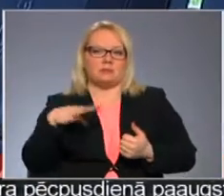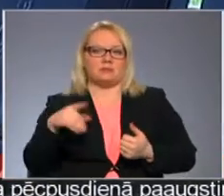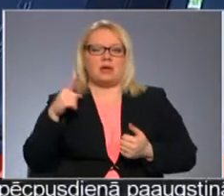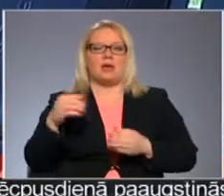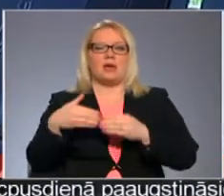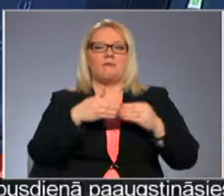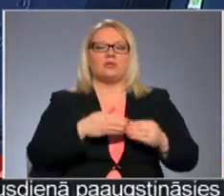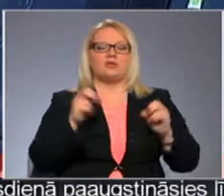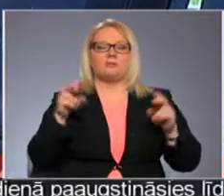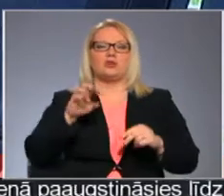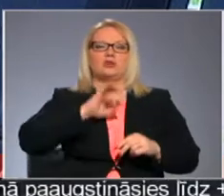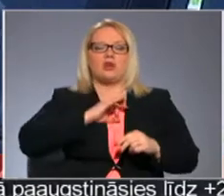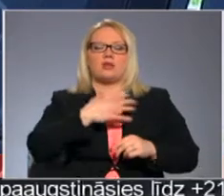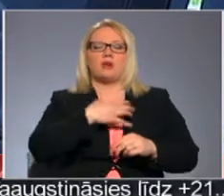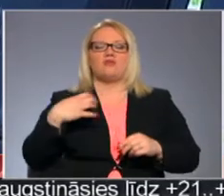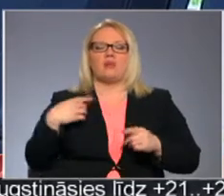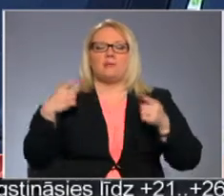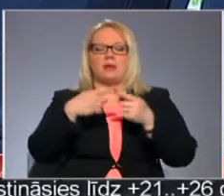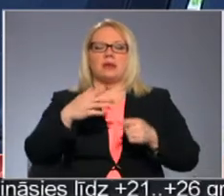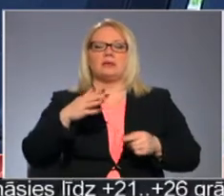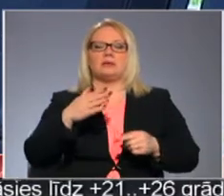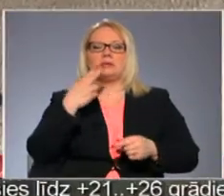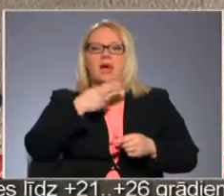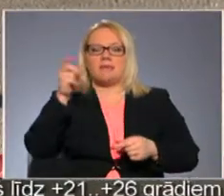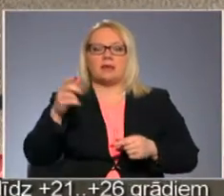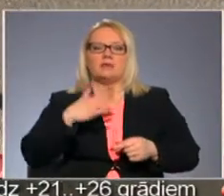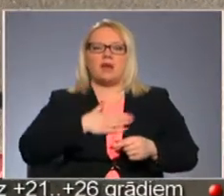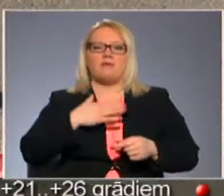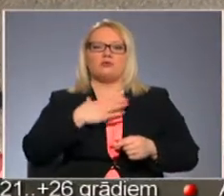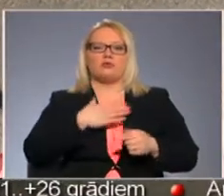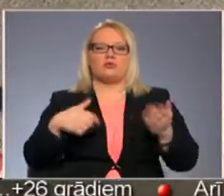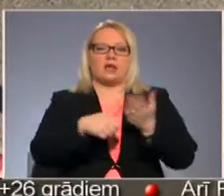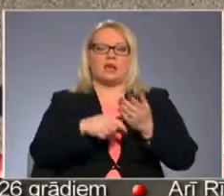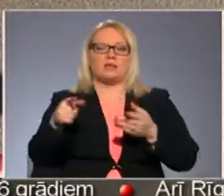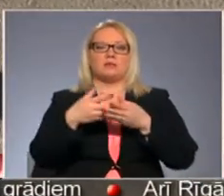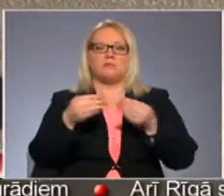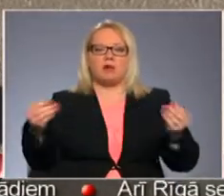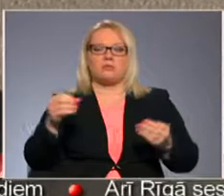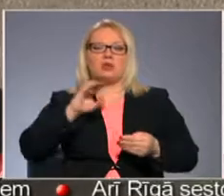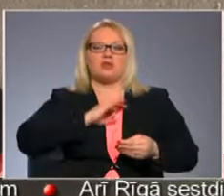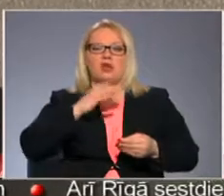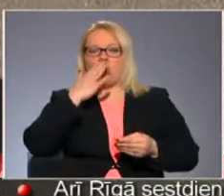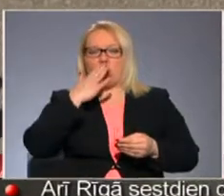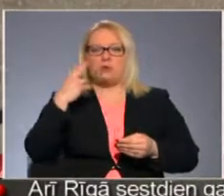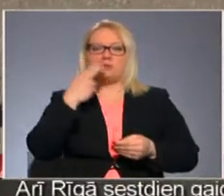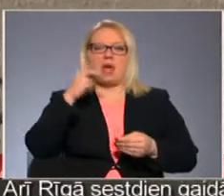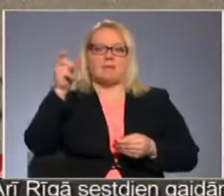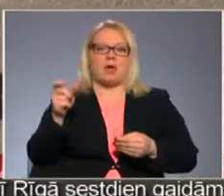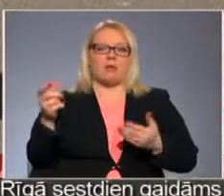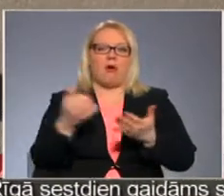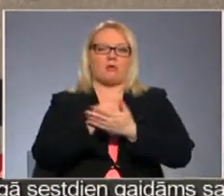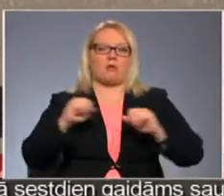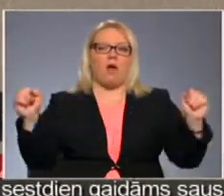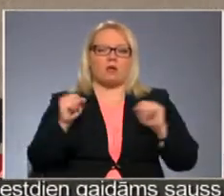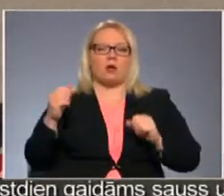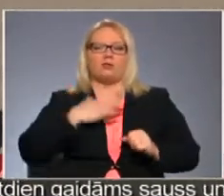žetons pašvaldības mērķis arī, lai saimnieki savu suņus reģistrātu. Ja tas noklīdis, tad pēc žetona numura saimnieku var sameklēt daudz ātrāk